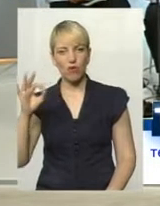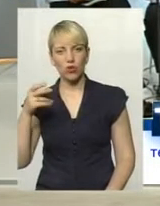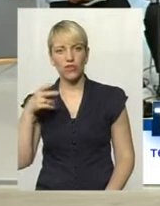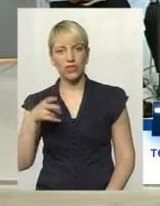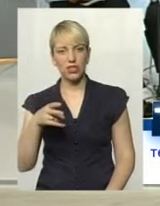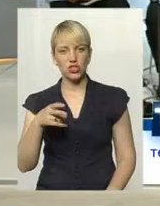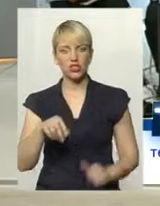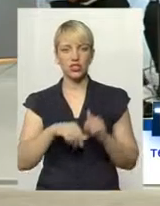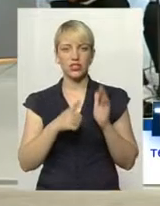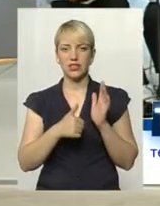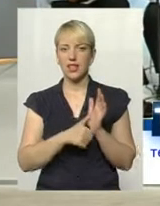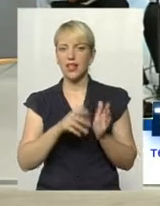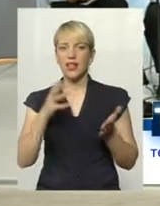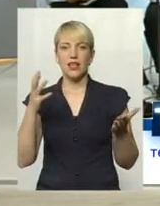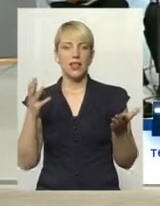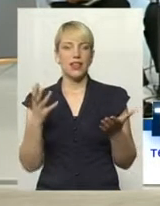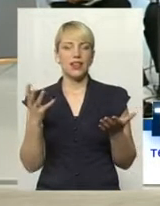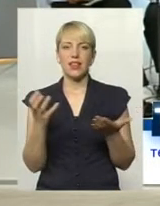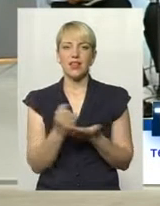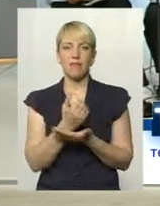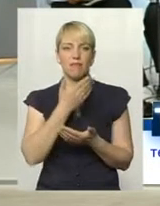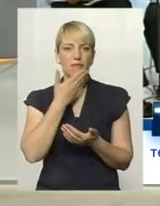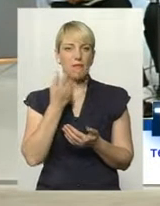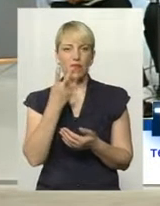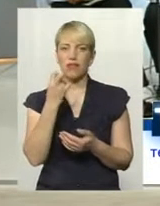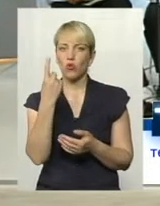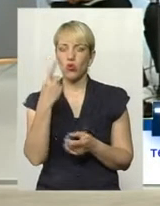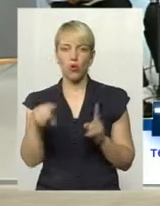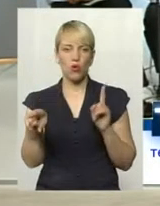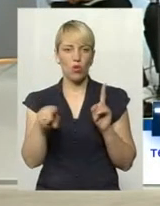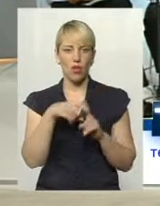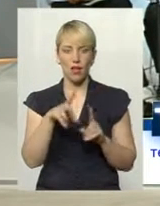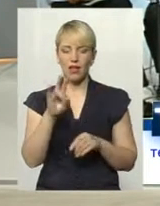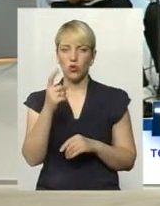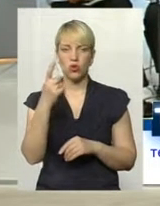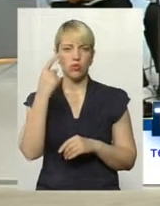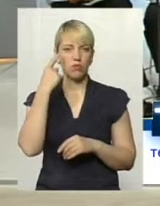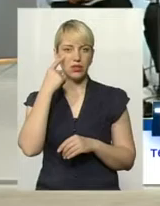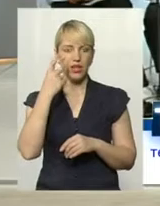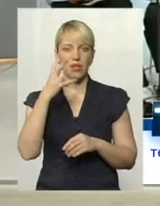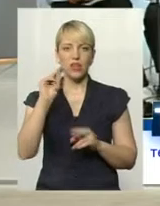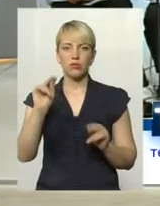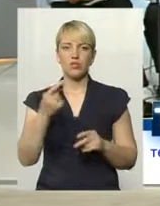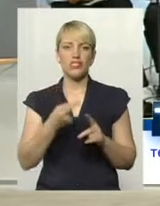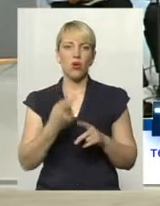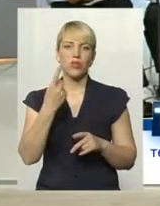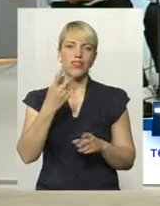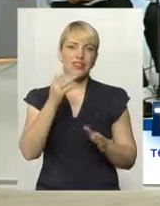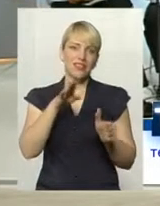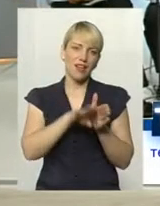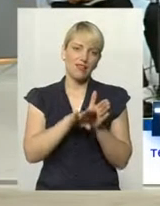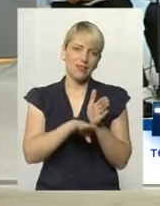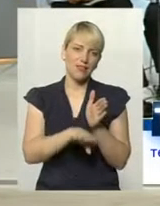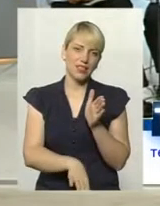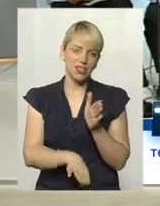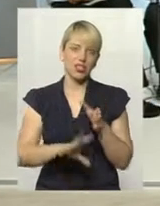не здобуто жодного очка на чемпіонаті. Це один з найгірших результатів. Найгірший,